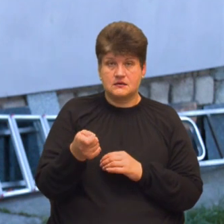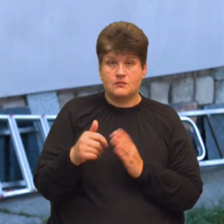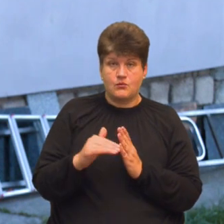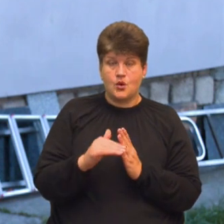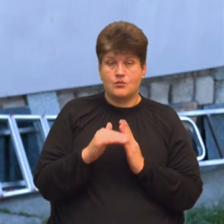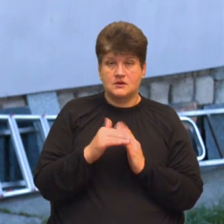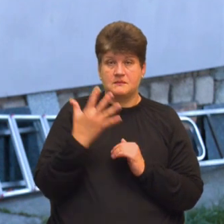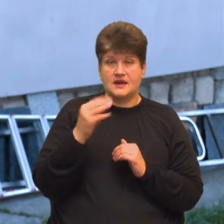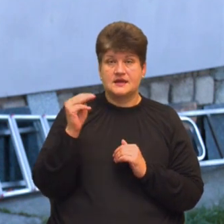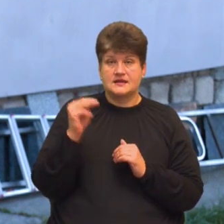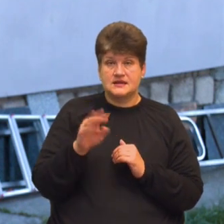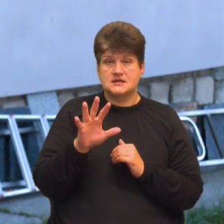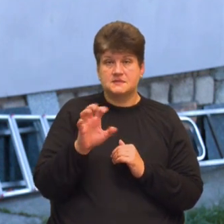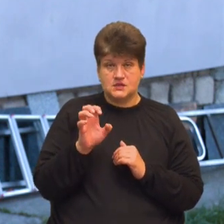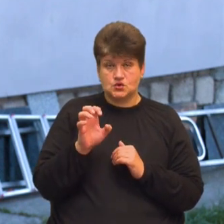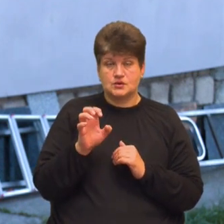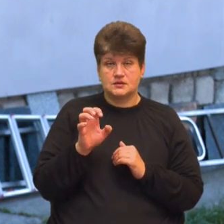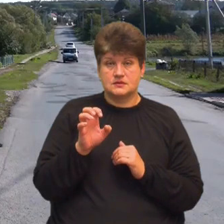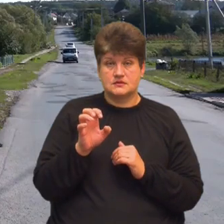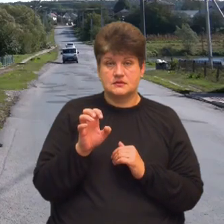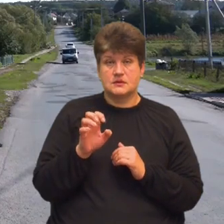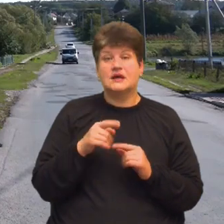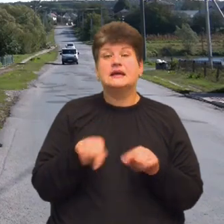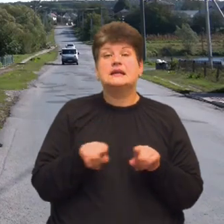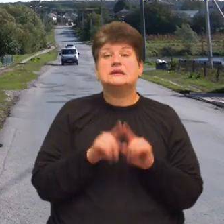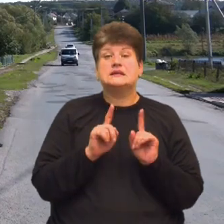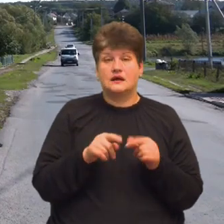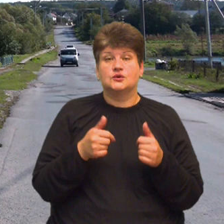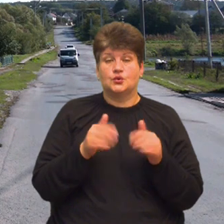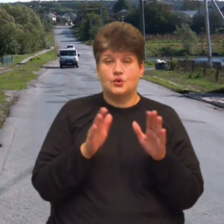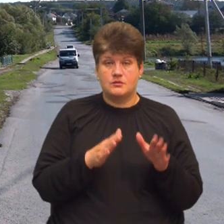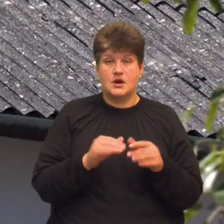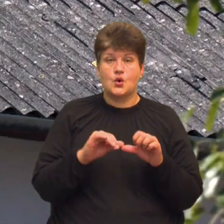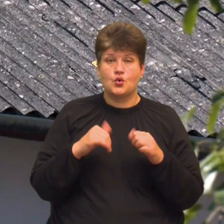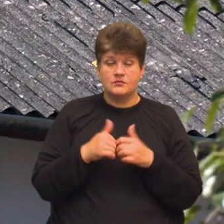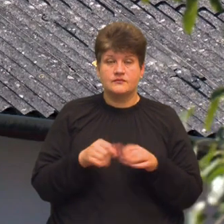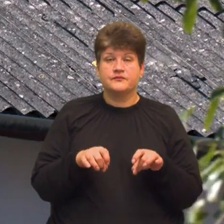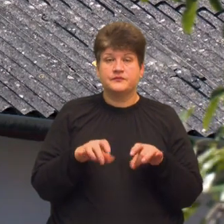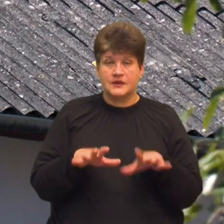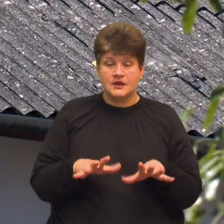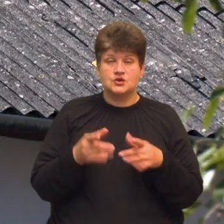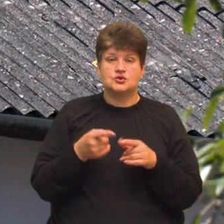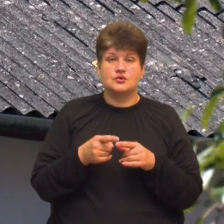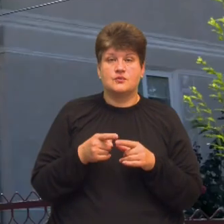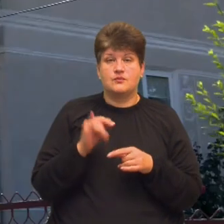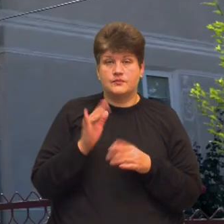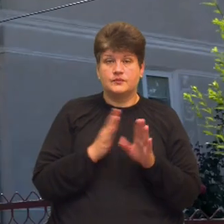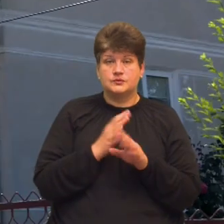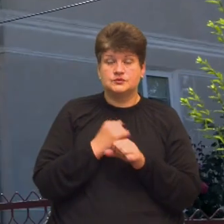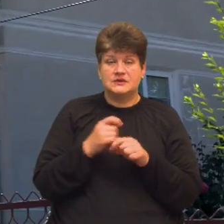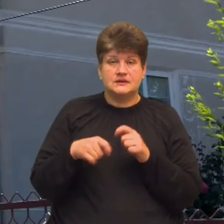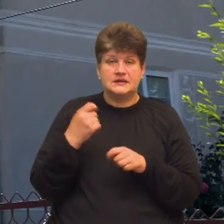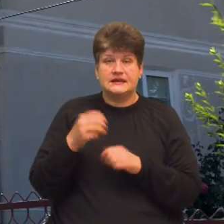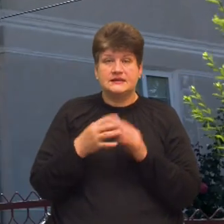5 тисяч 500. Що так добре? Комісія встановила, що стихія завдала збитків жителям громади на 19